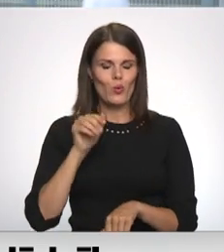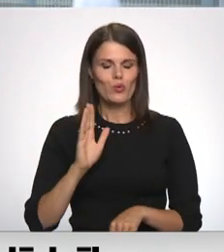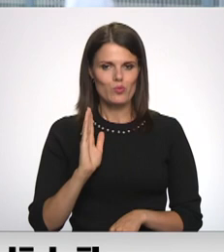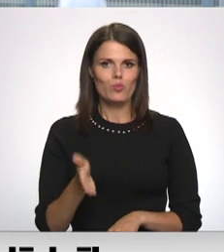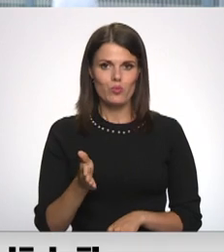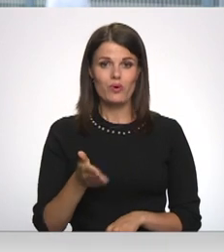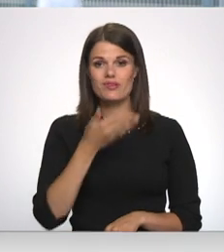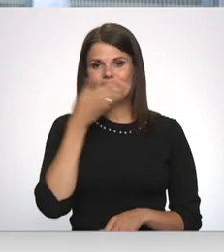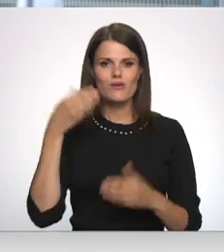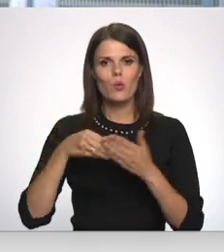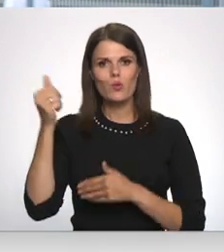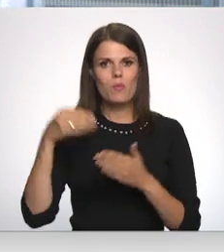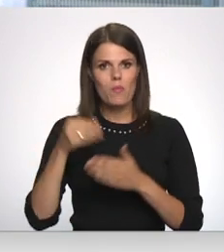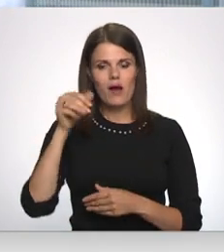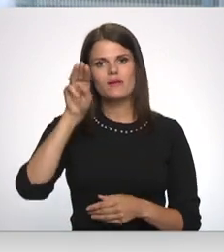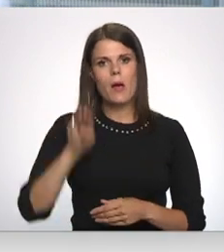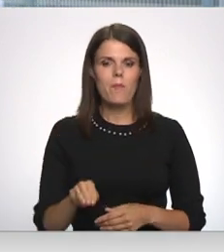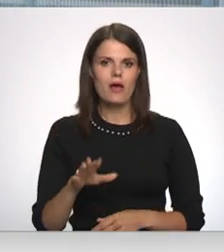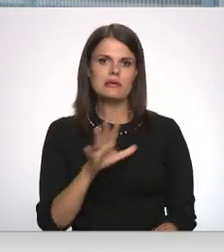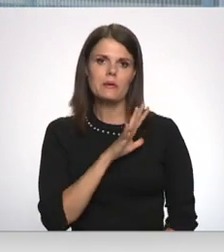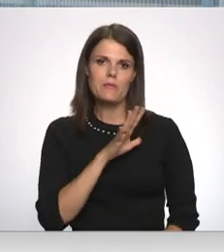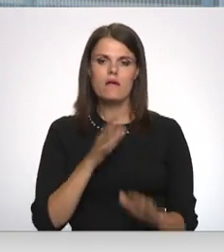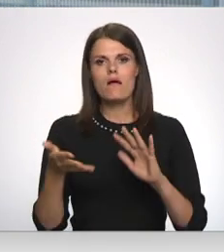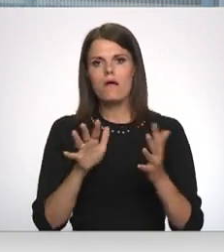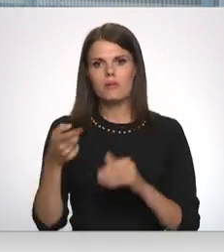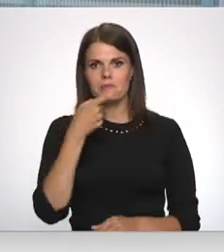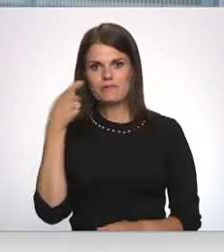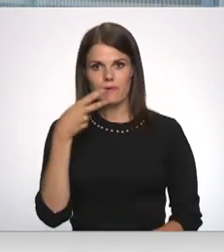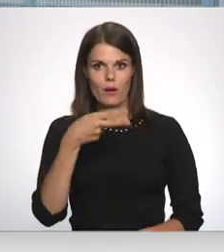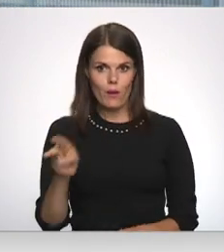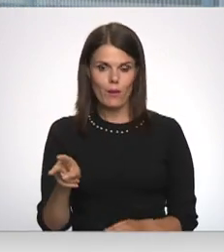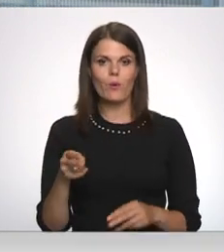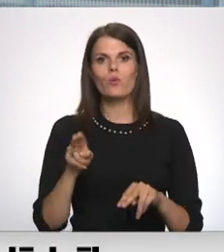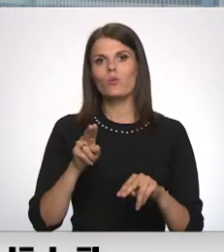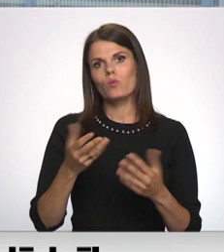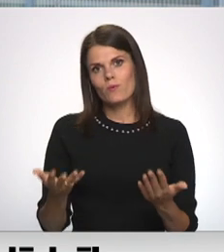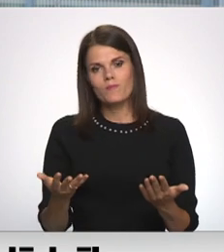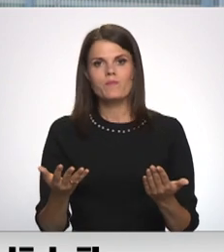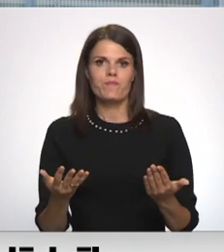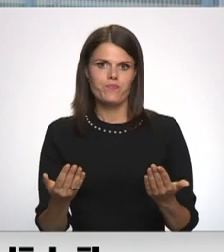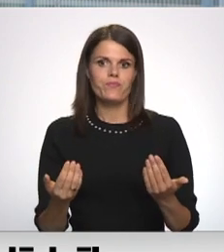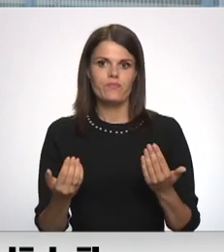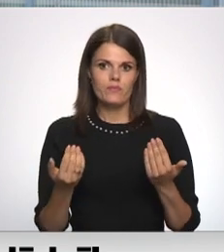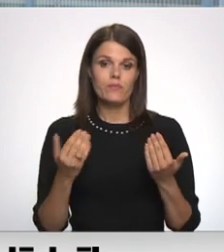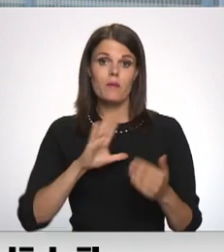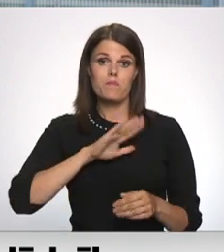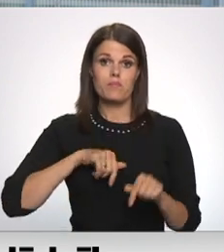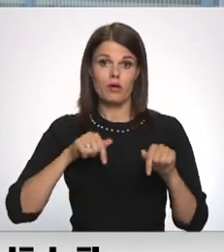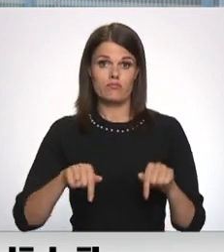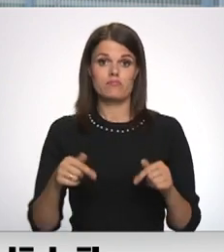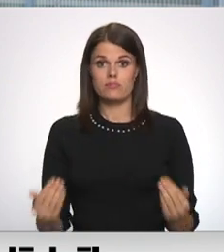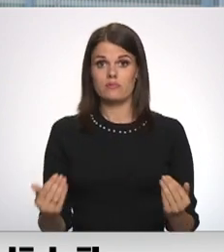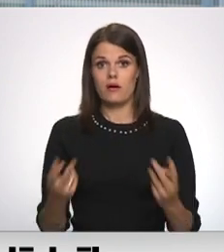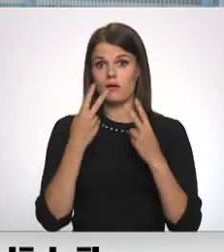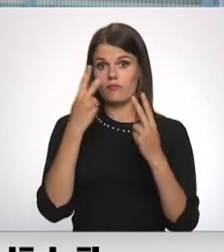Ja par siltuma enerģiju mēnesību jāmaksā aptuveni 100 eiro, tad par šī brīžā